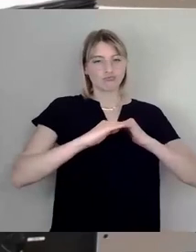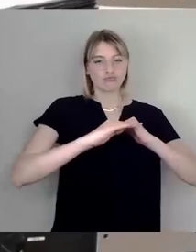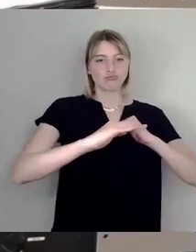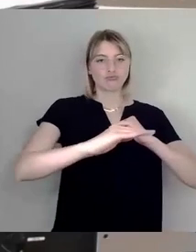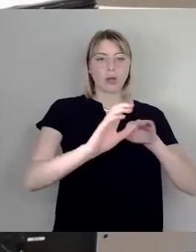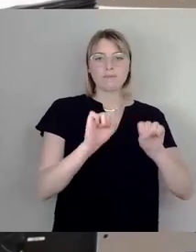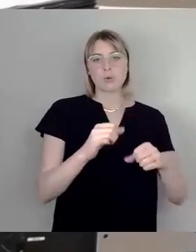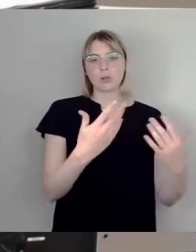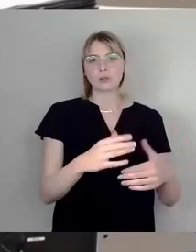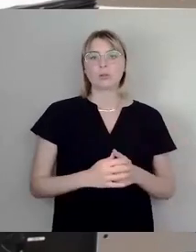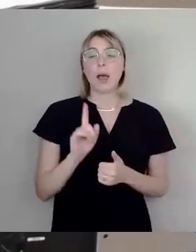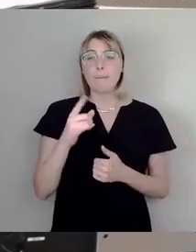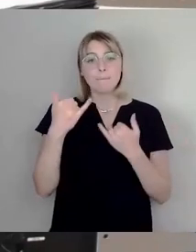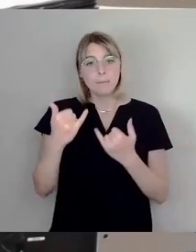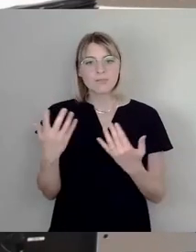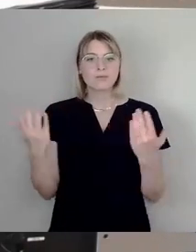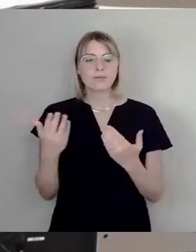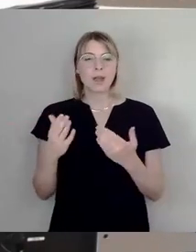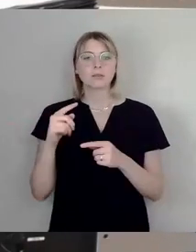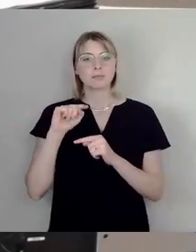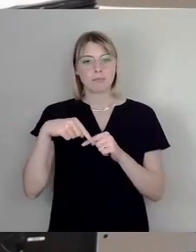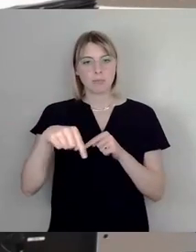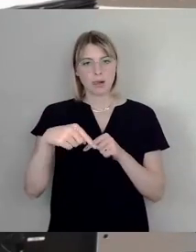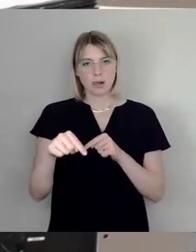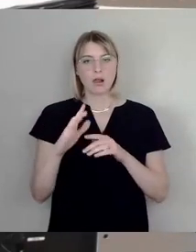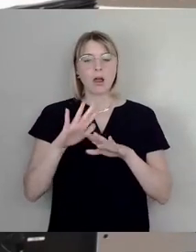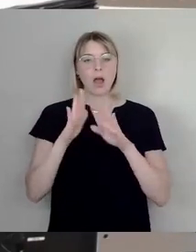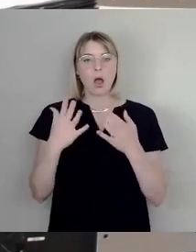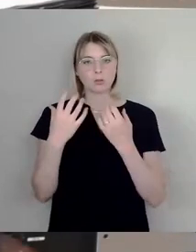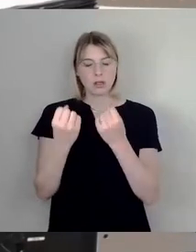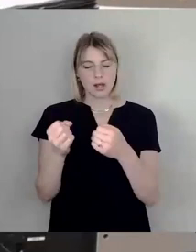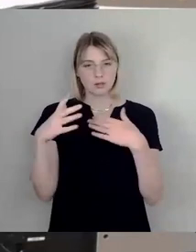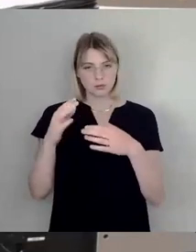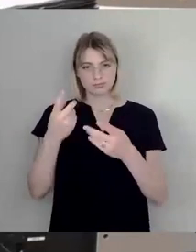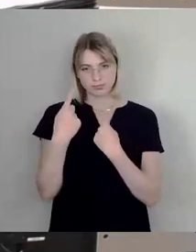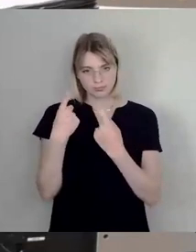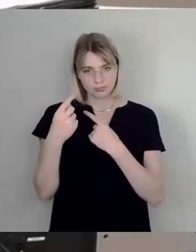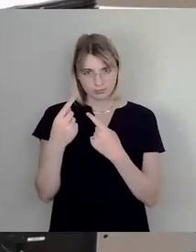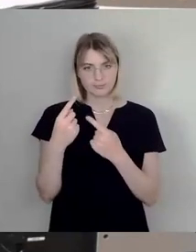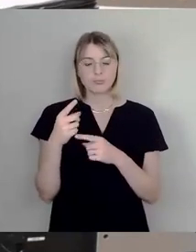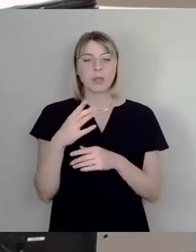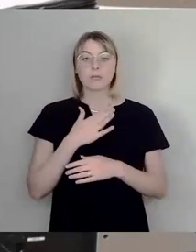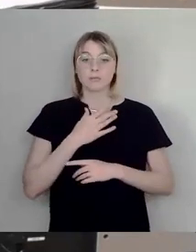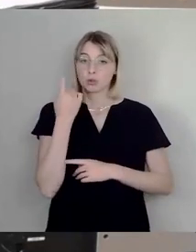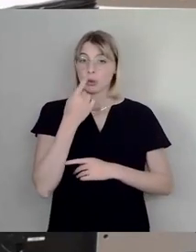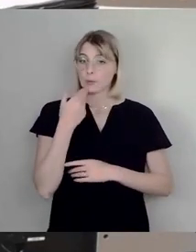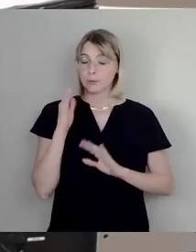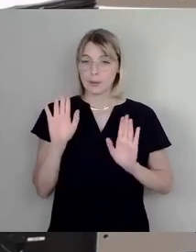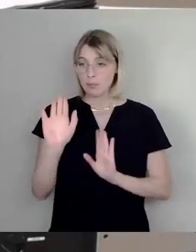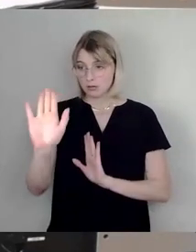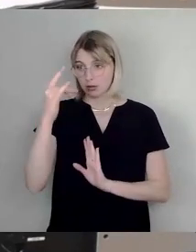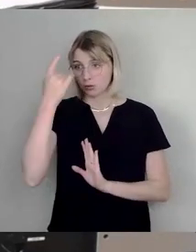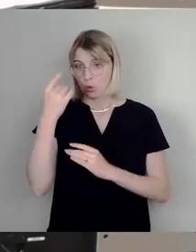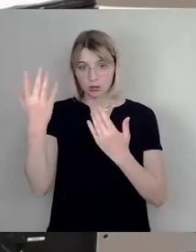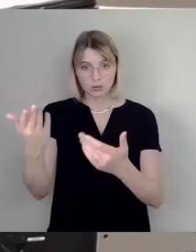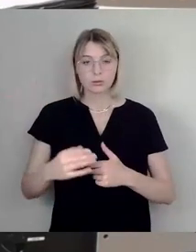reden über einen Haushalt, der demnächst gesprengt wird. Das ist nicht mehr meine Sorge, das ist Ihre Sorge oder einigen von Ihnen ist es noch die Sorge. Und jetzt